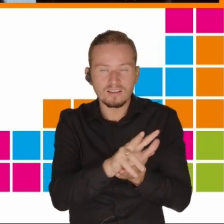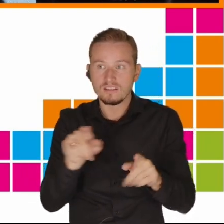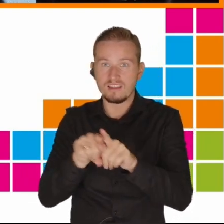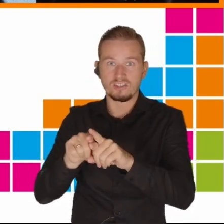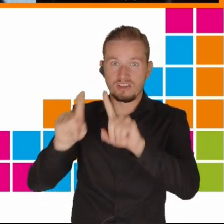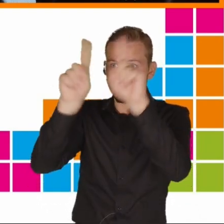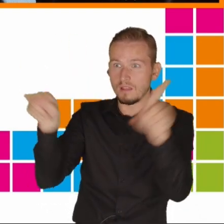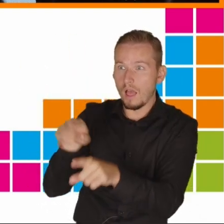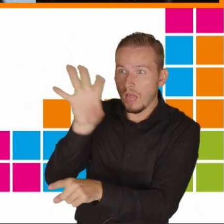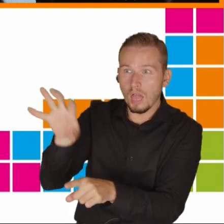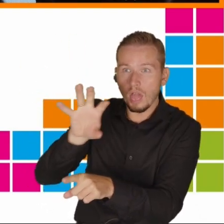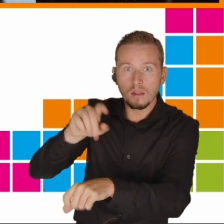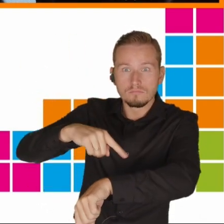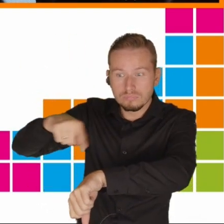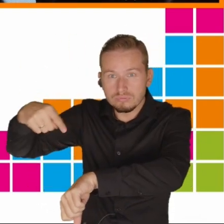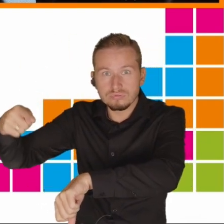ocenę w szkole.